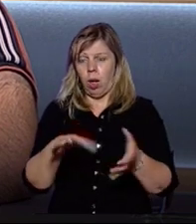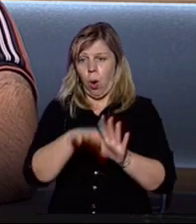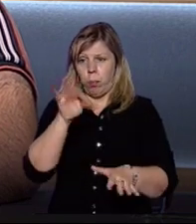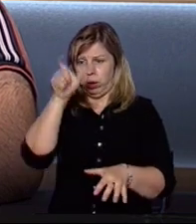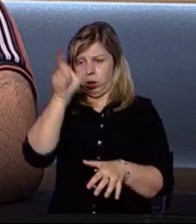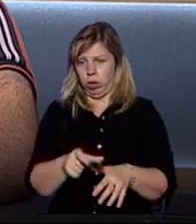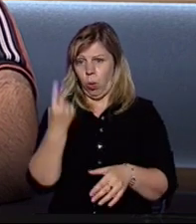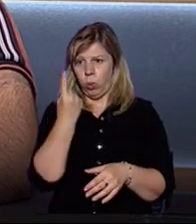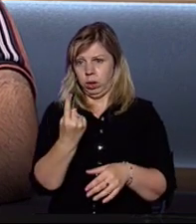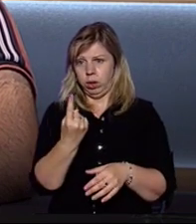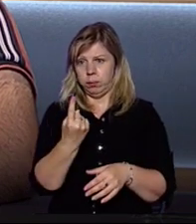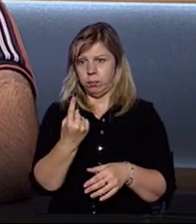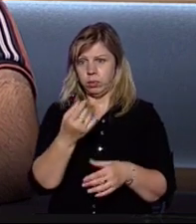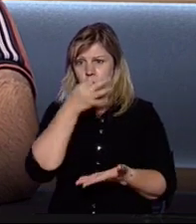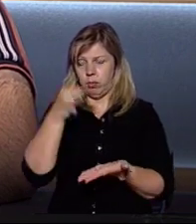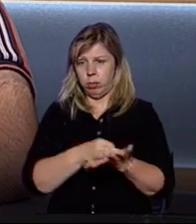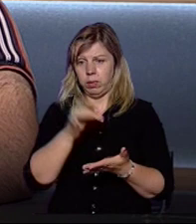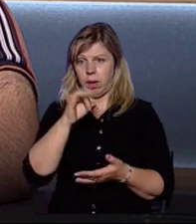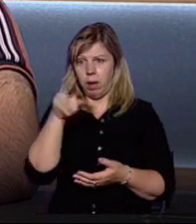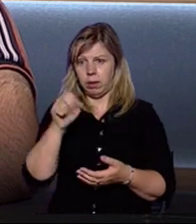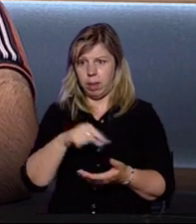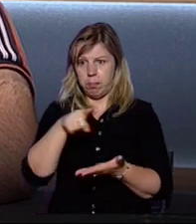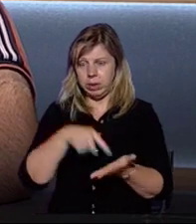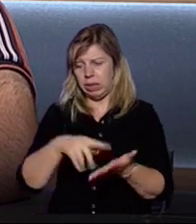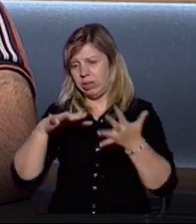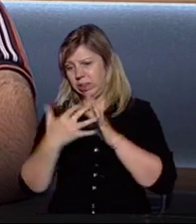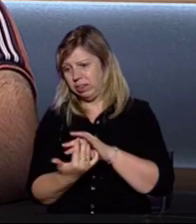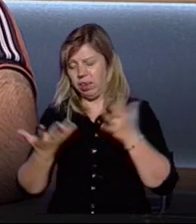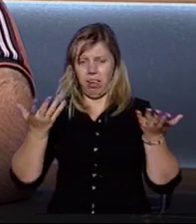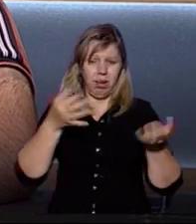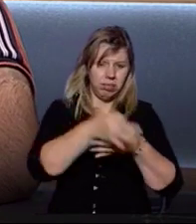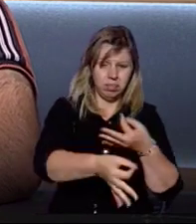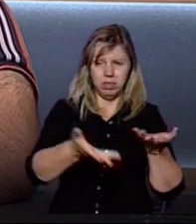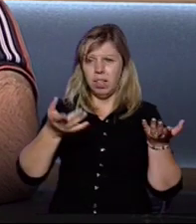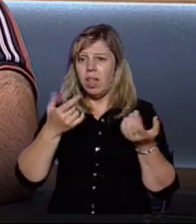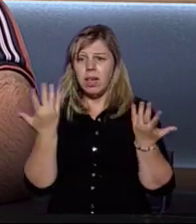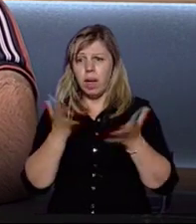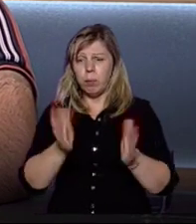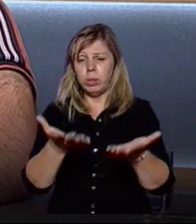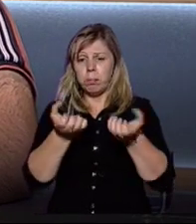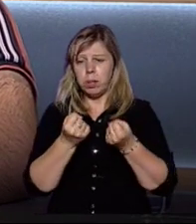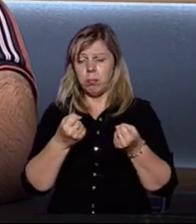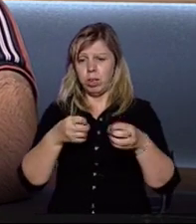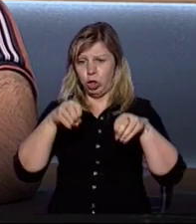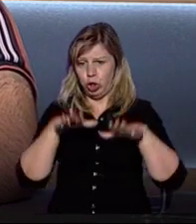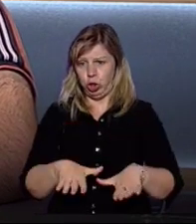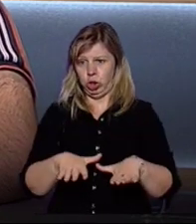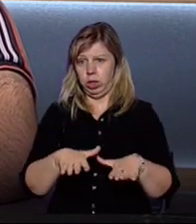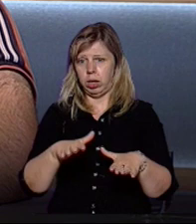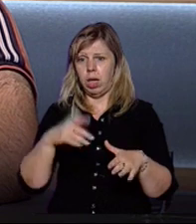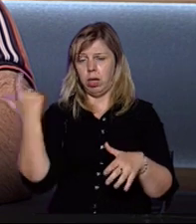обрана єдина, відповідно, рада міська, сільська, селищна, яка буде приймати відповідне рішення і